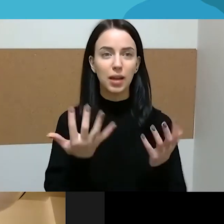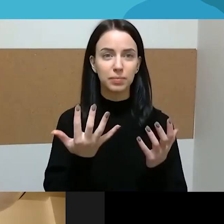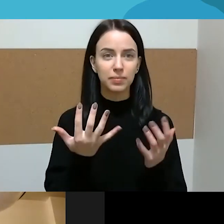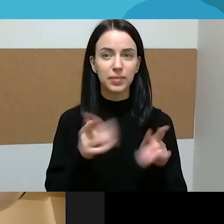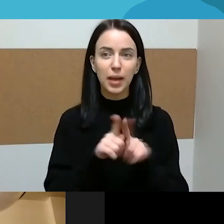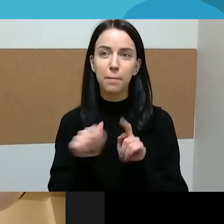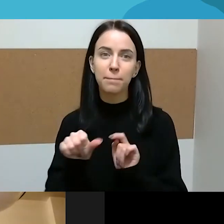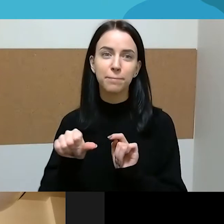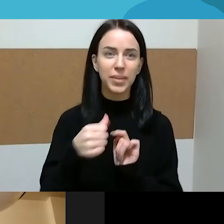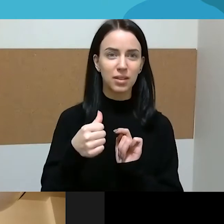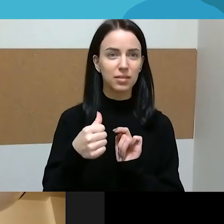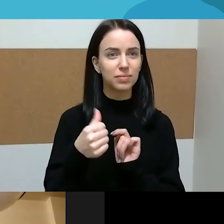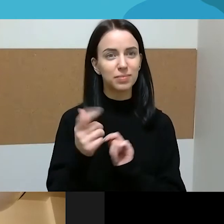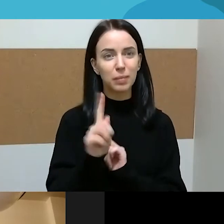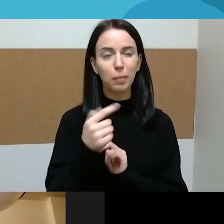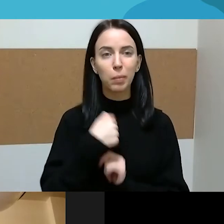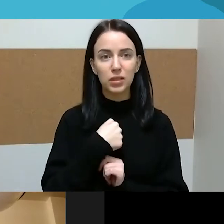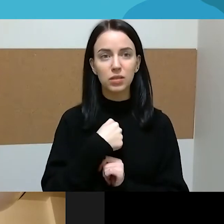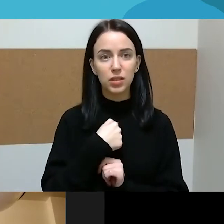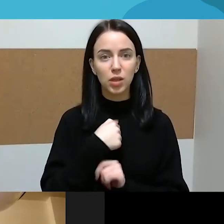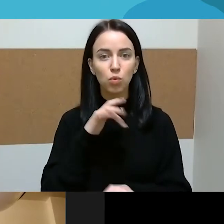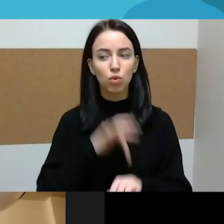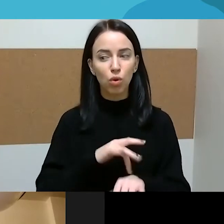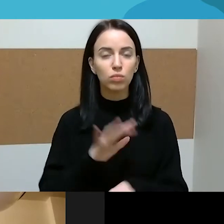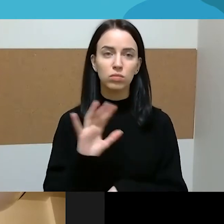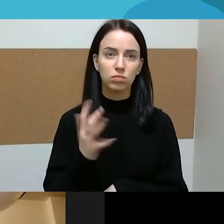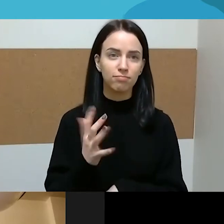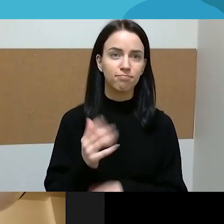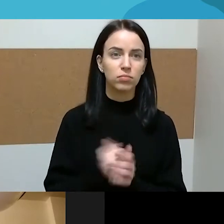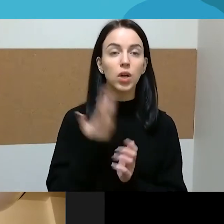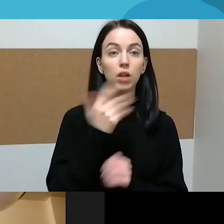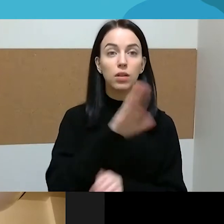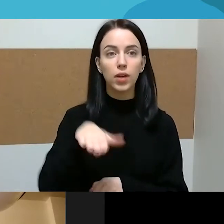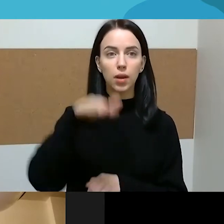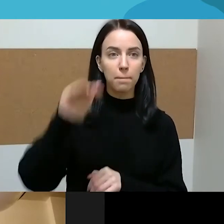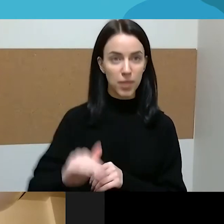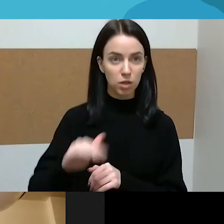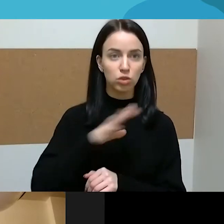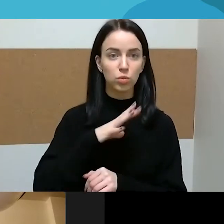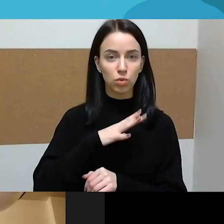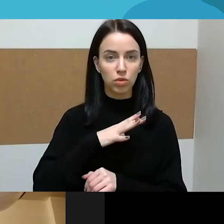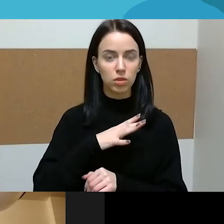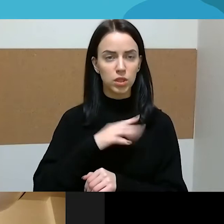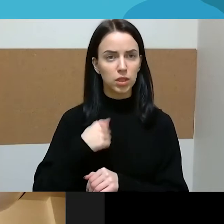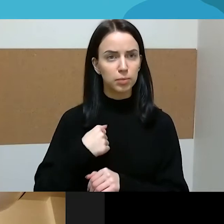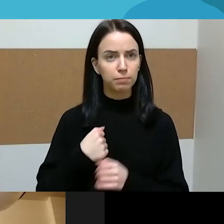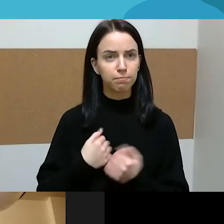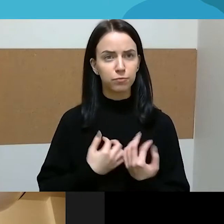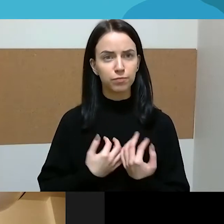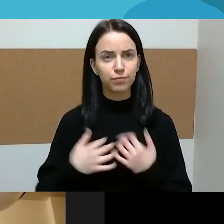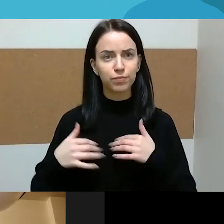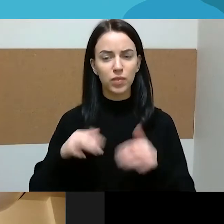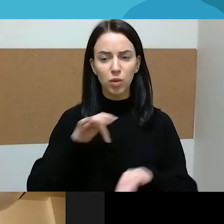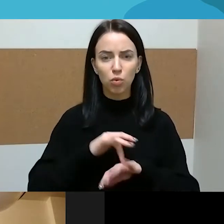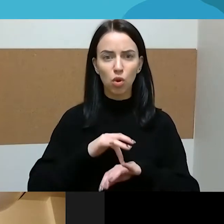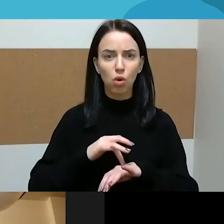bet man tai užkliuvo kažkada, kai dar buvo vaikai maži, tai taip užvyrė buvo viduje, viskas, kad atsit, kas jam